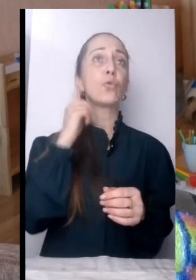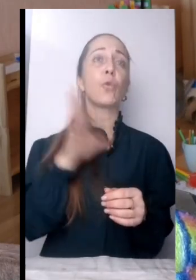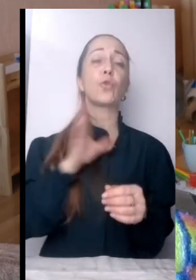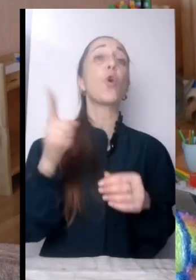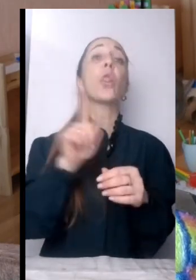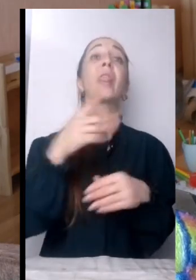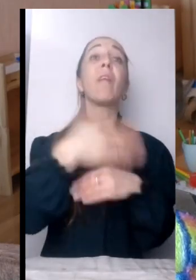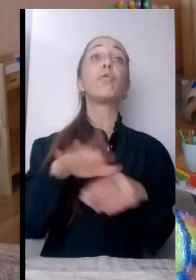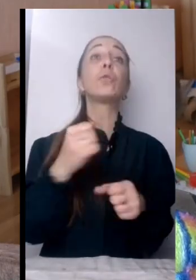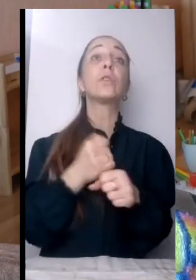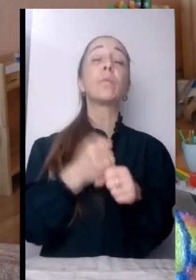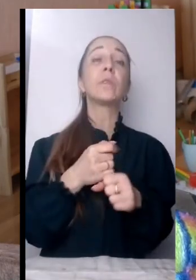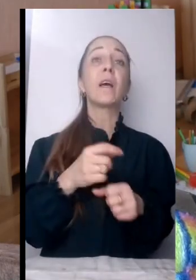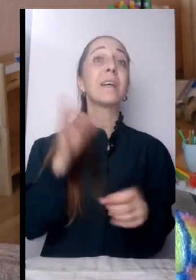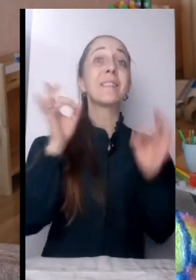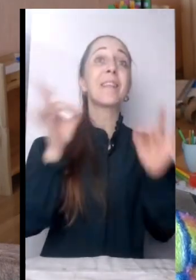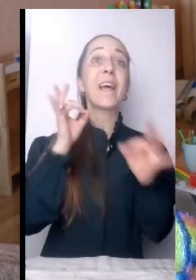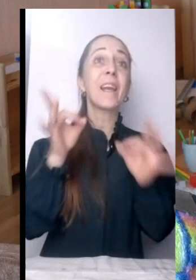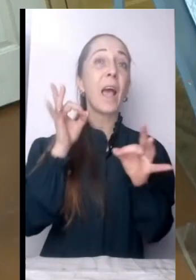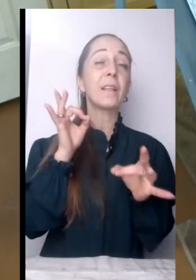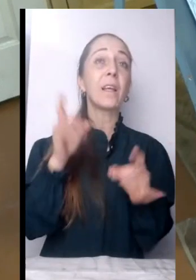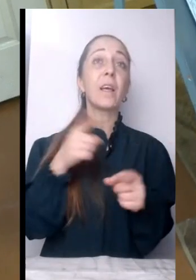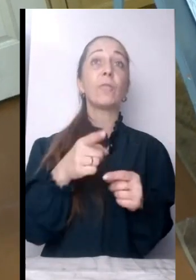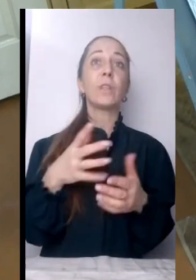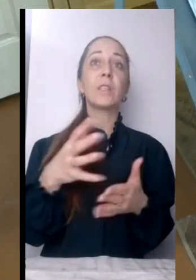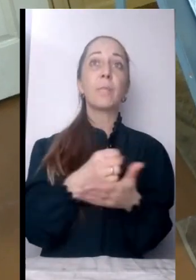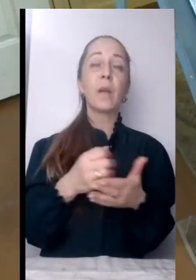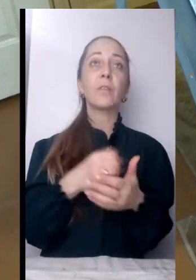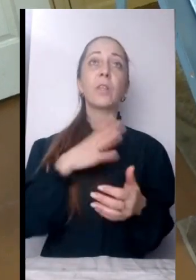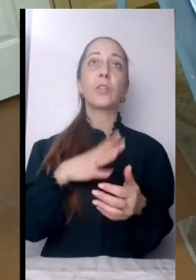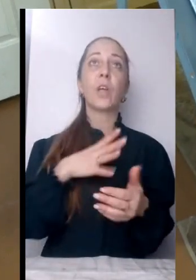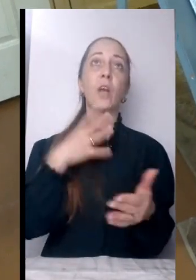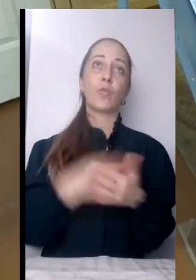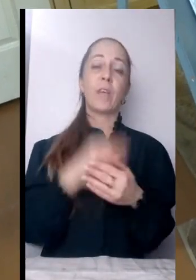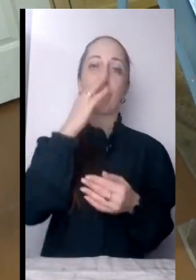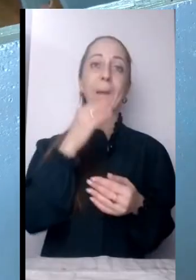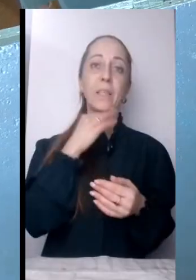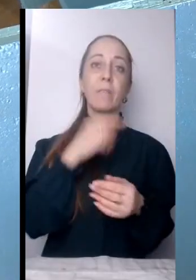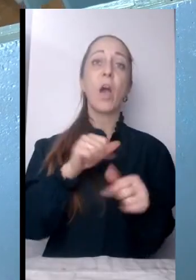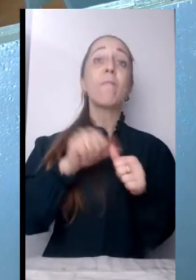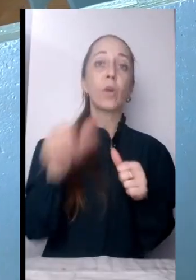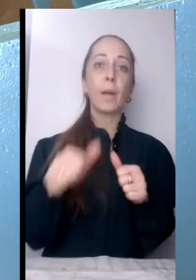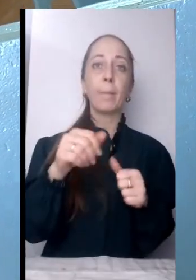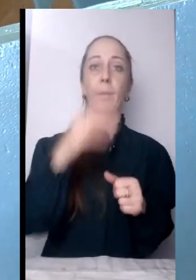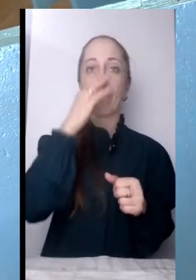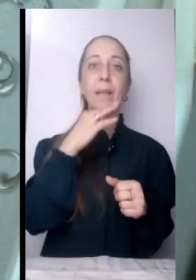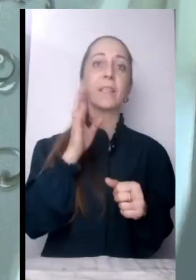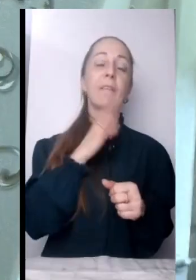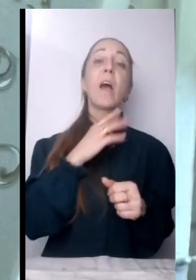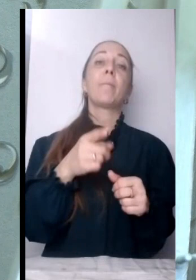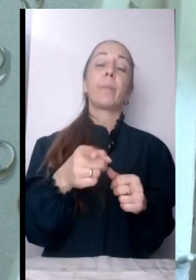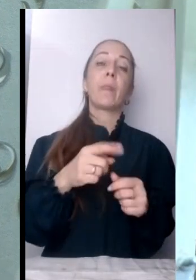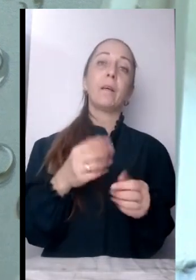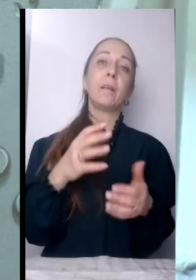також збираються і чекають своїх батьків. В окремій кімнаті організували гурток малювання. Тут займаються старші дітки.